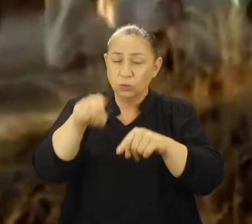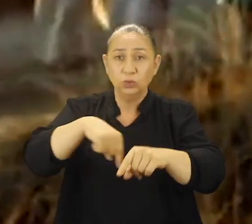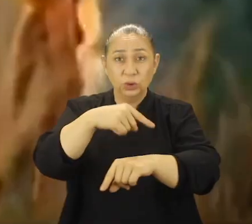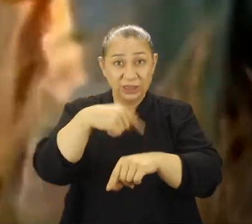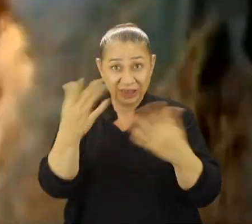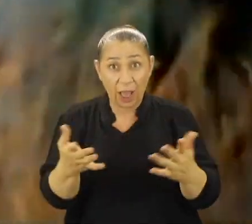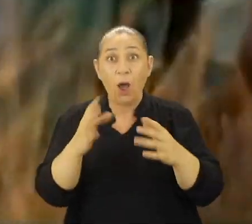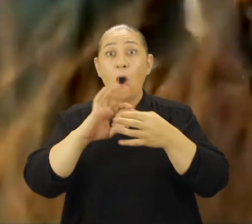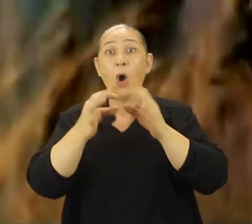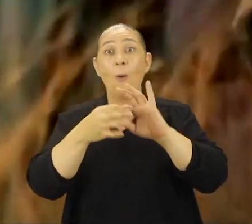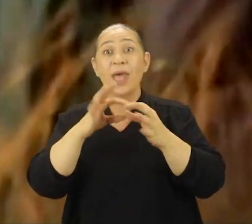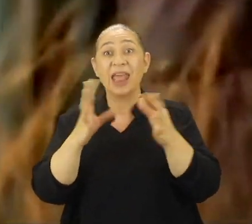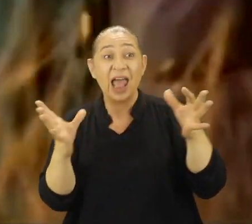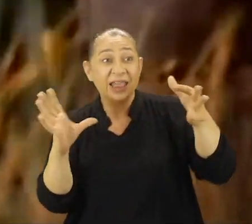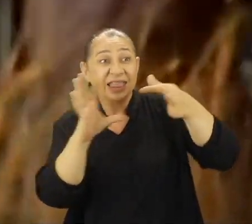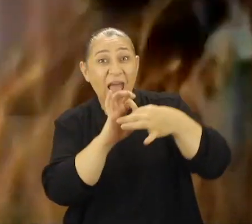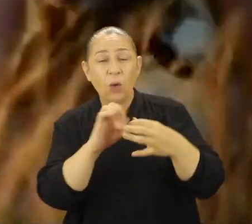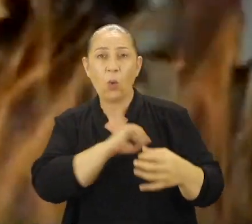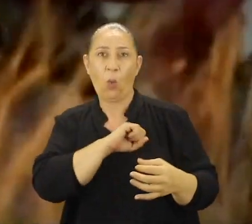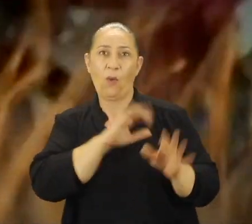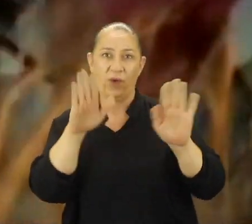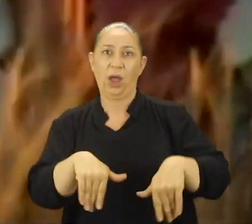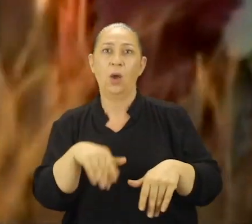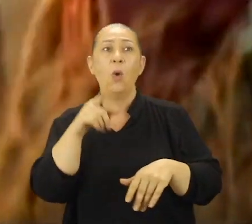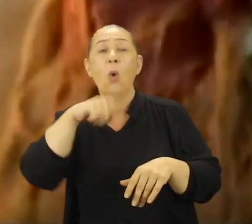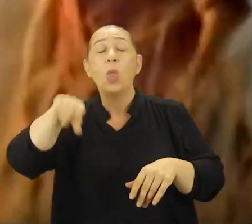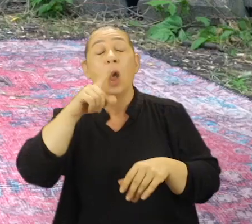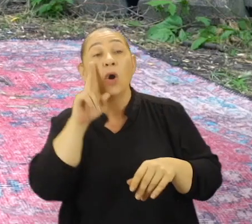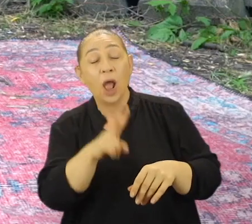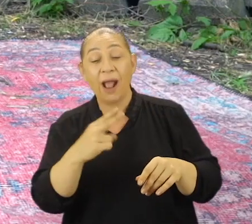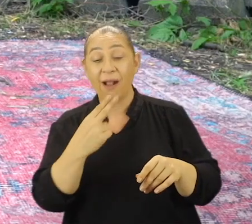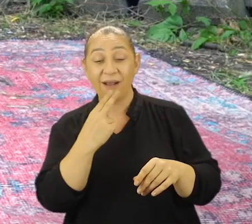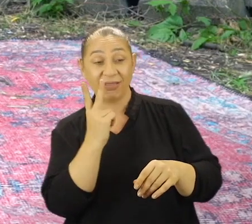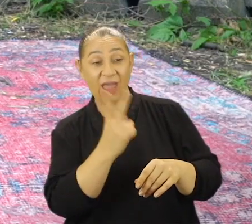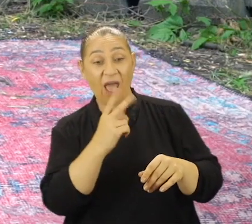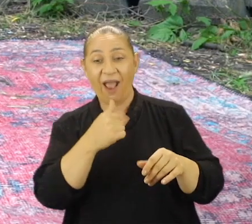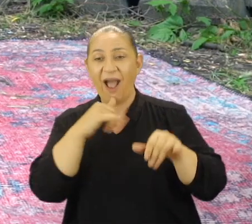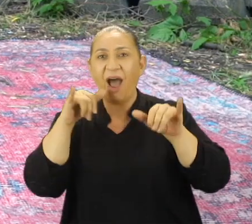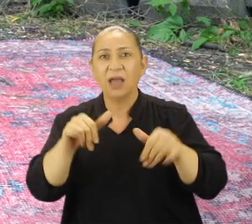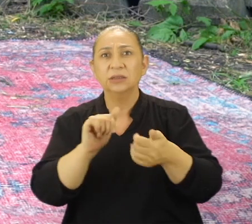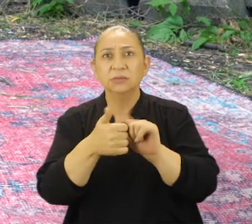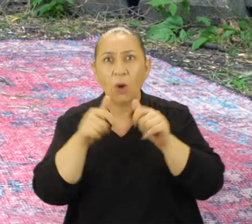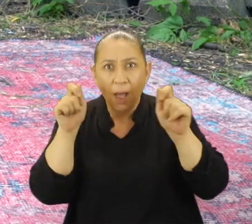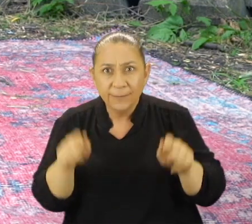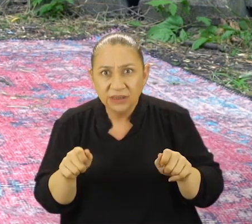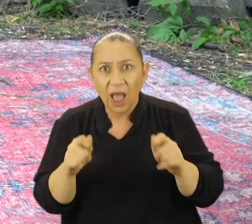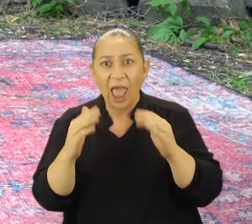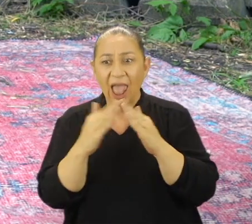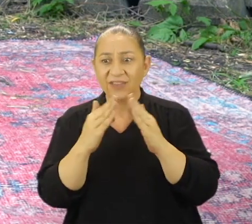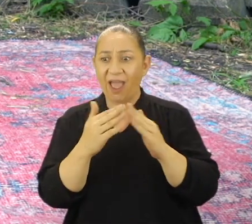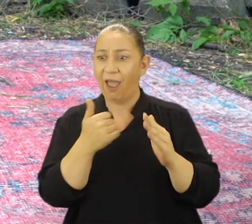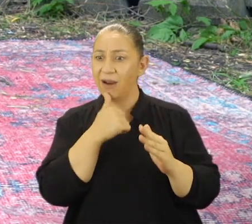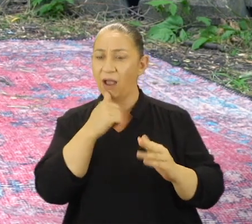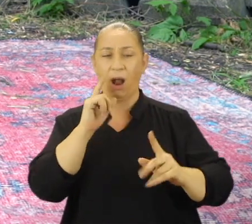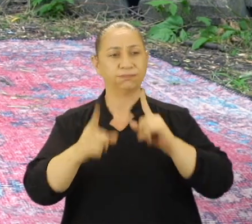algı yönetilen bu süreçte olimpiyatlara dair de korkular vardı. Onlara göre kadınların erkeklerle aynı sporu yapması